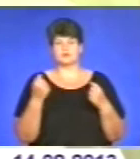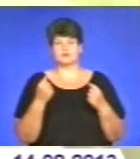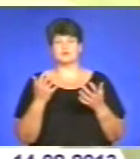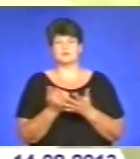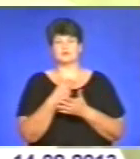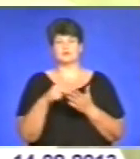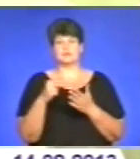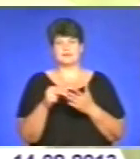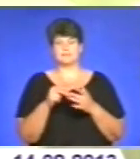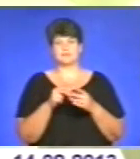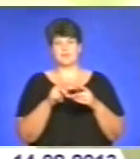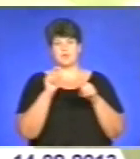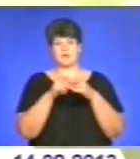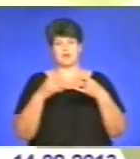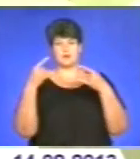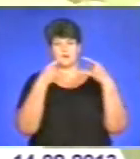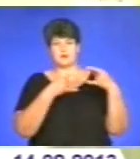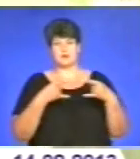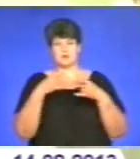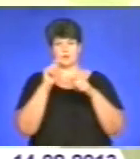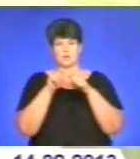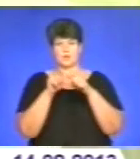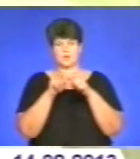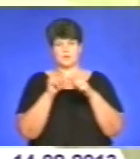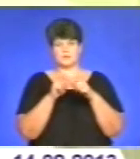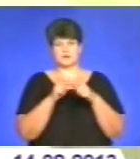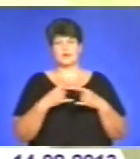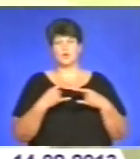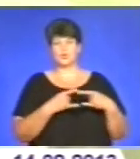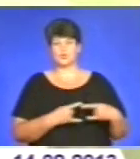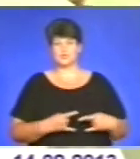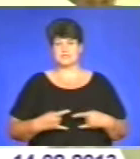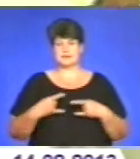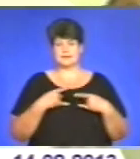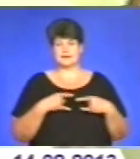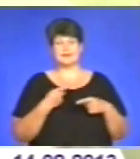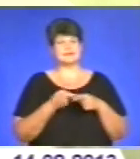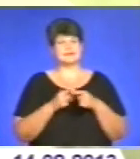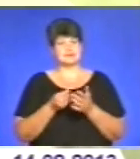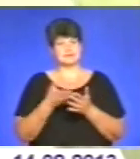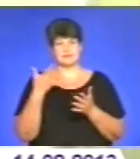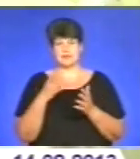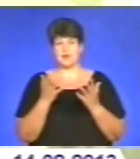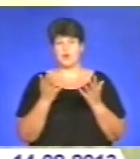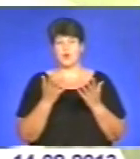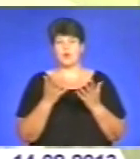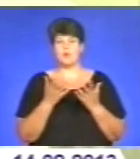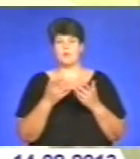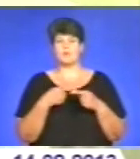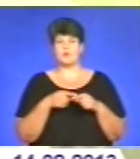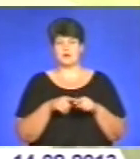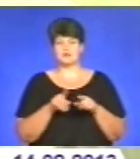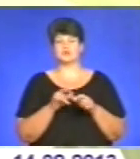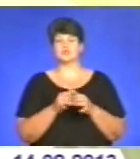-діагностичний комплекс апарат для ультразвукової діагностики. Це дуже ціна обладнання, дуже